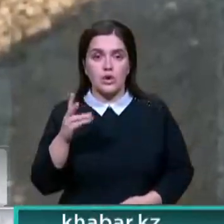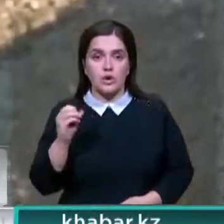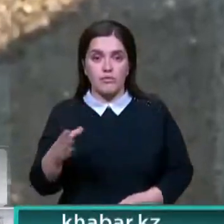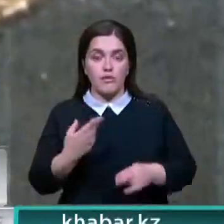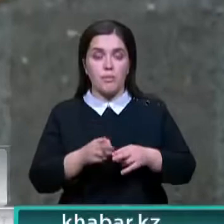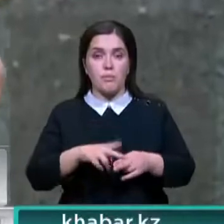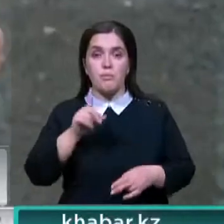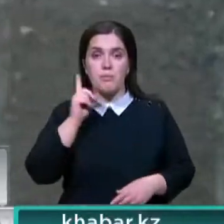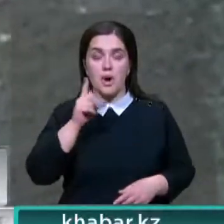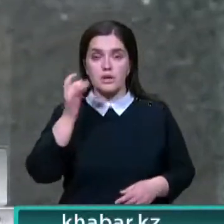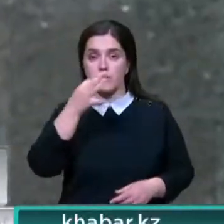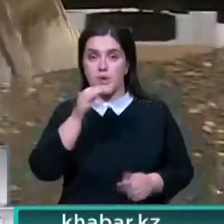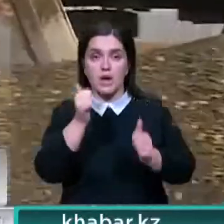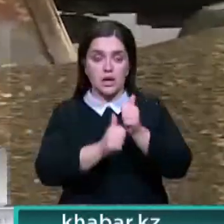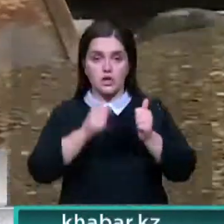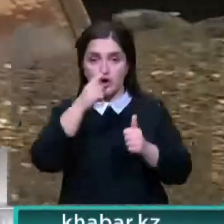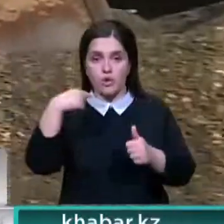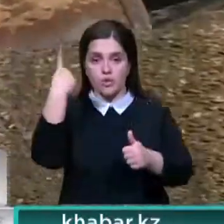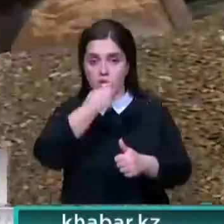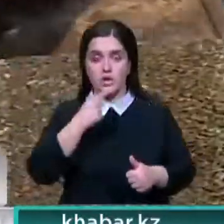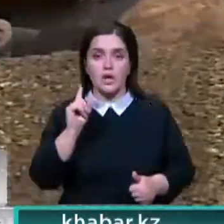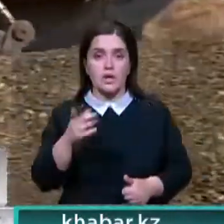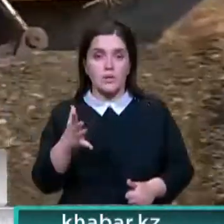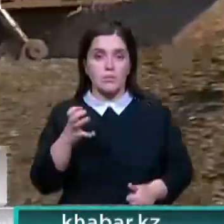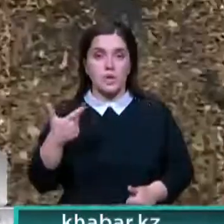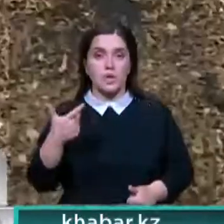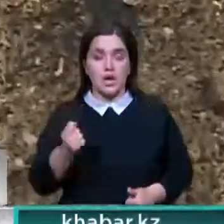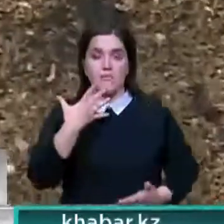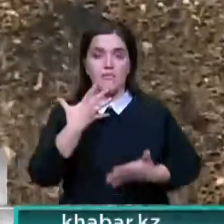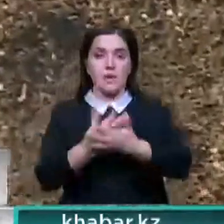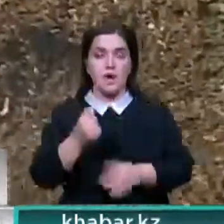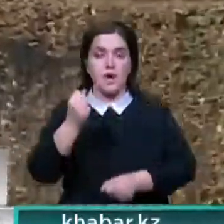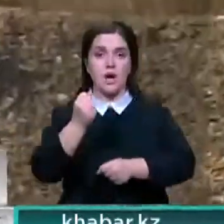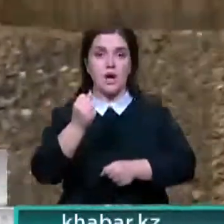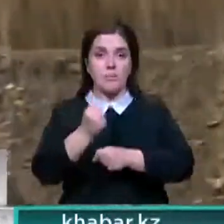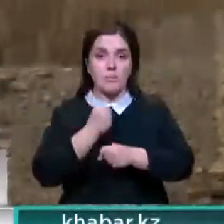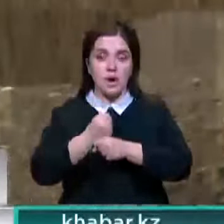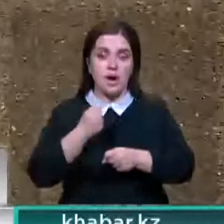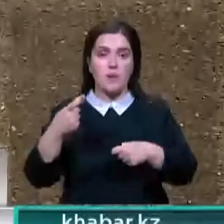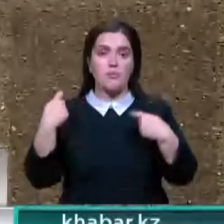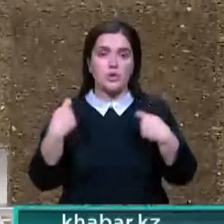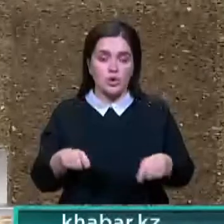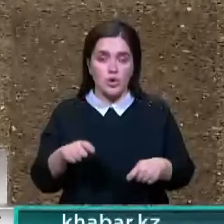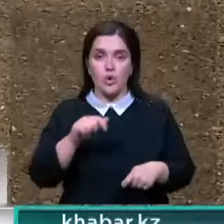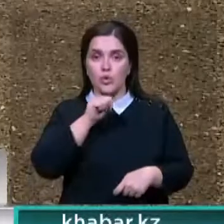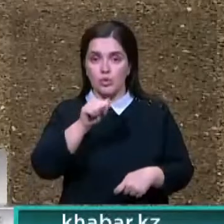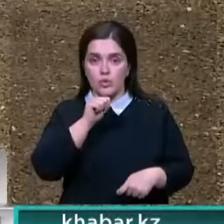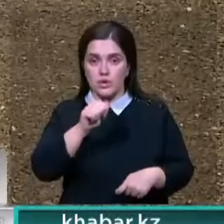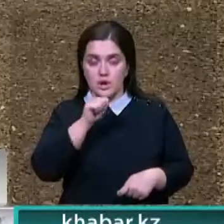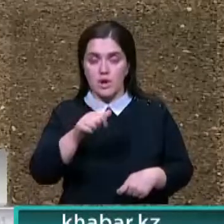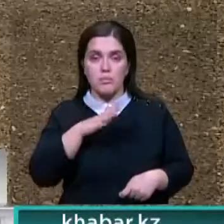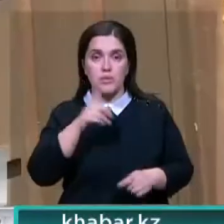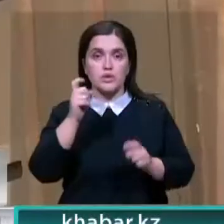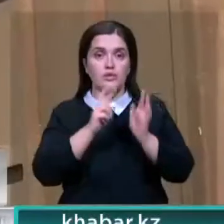подсолнуху. Эта культура ежегодно засевает почти полторы тысячи гектаров. Своей переработки нет, весь урожай продают кустнайским маслоделам. В прошлом году за тонну получали